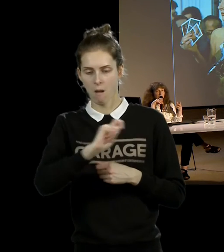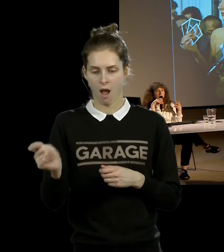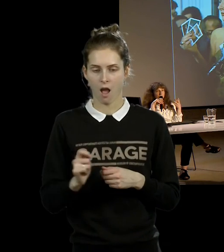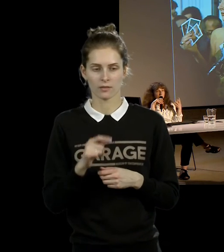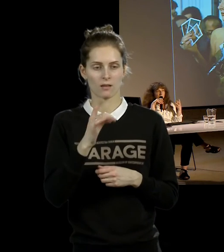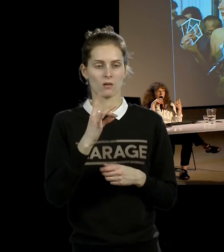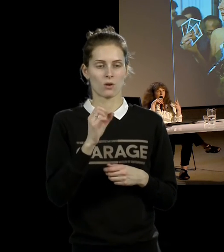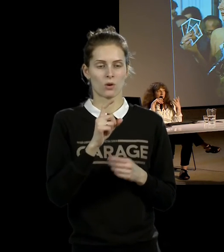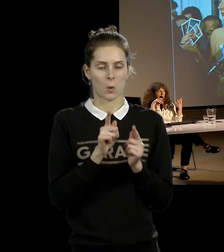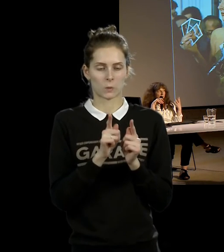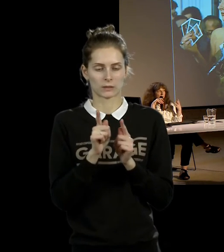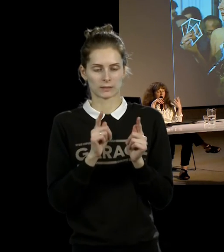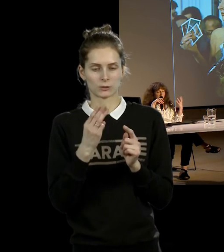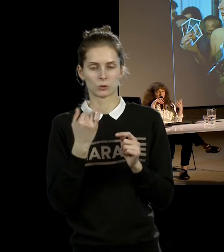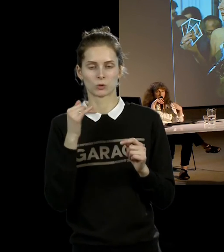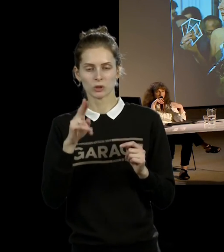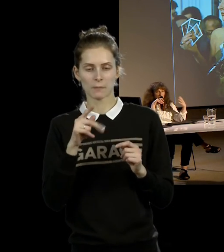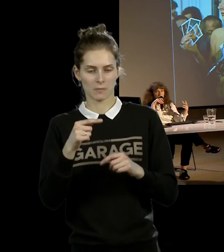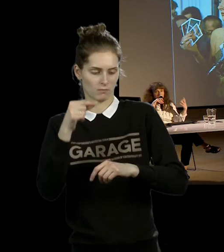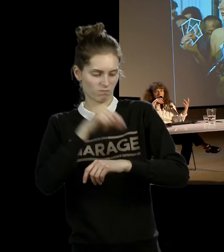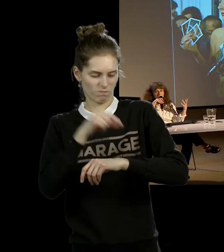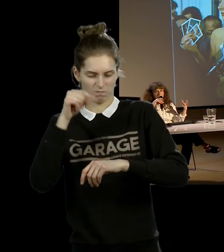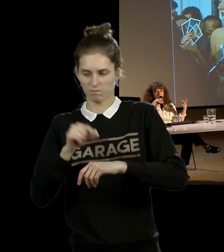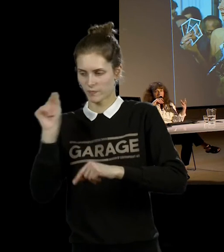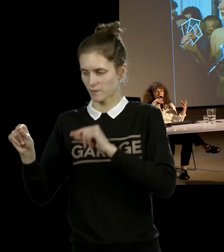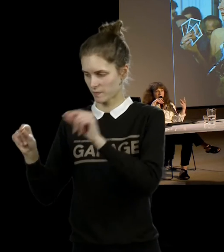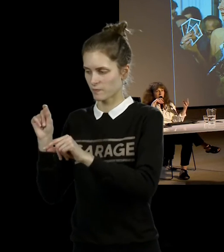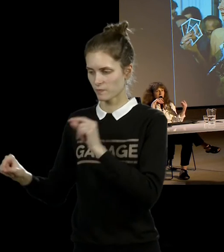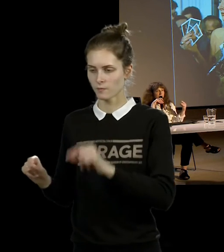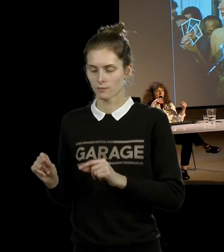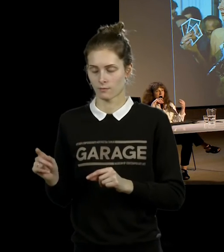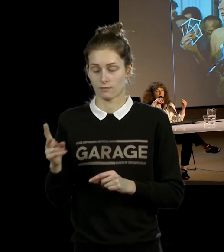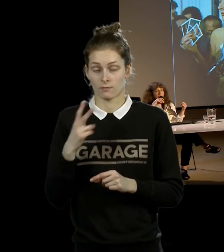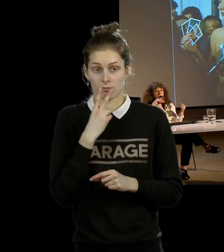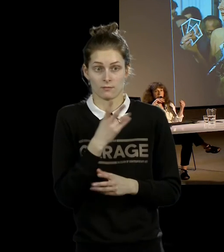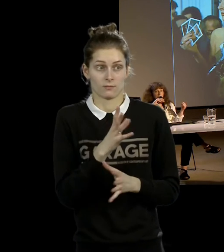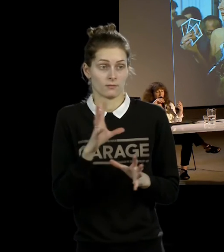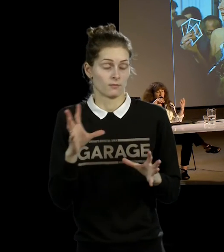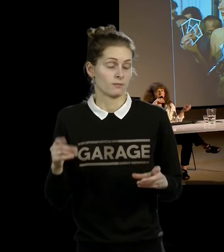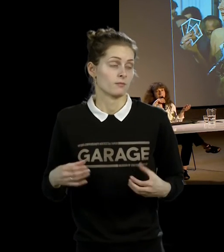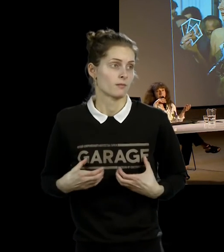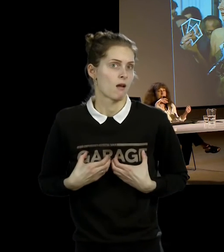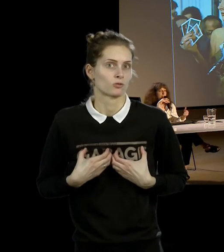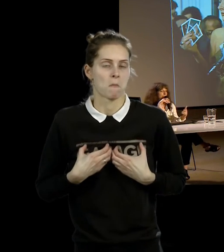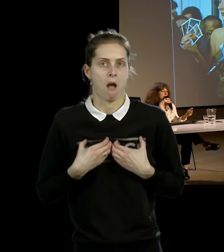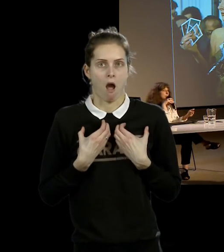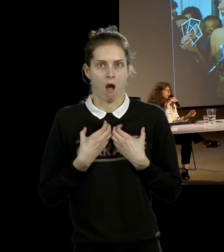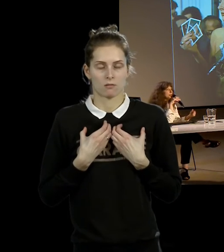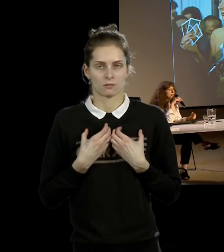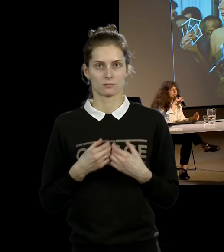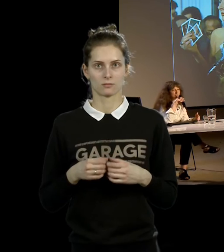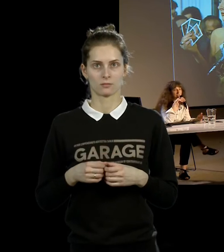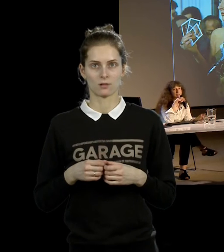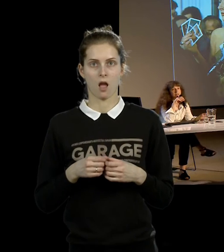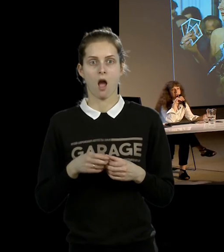кожу. То есть, как бы все это начало превращаться в абсолютный кошмар. и положил финал этой акции,